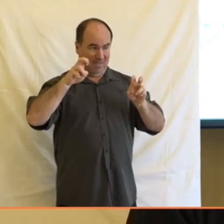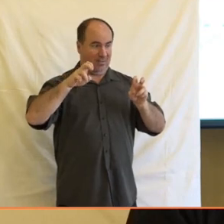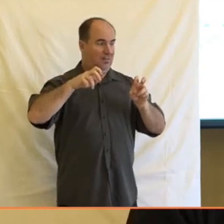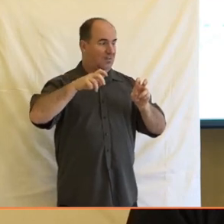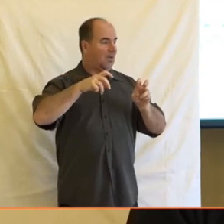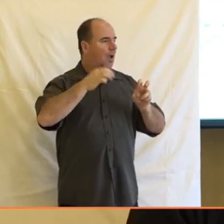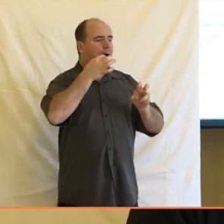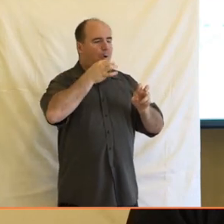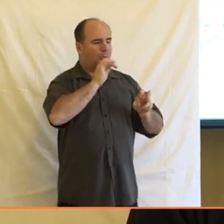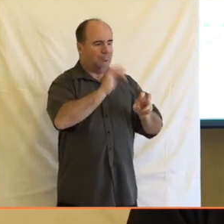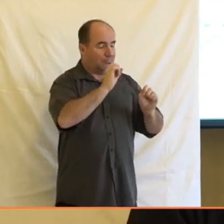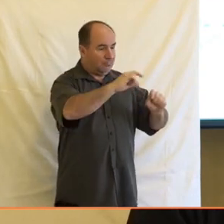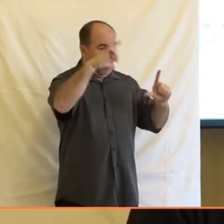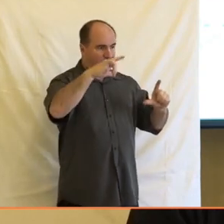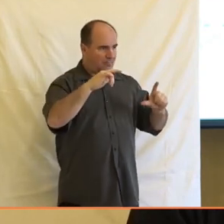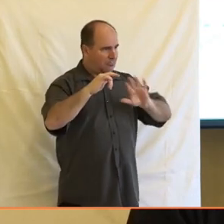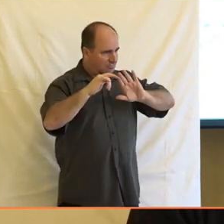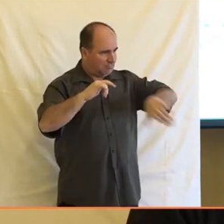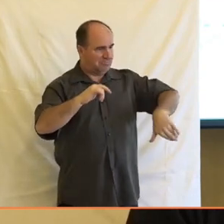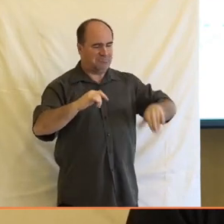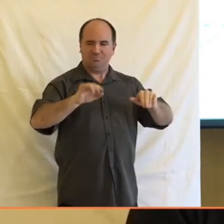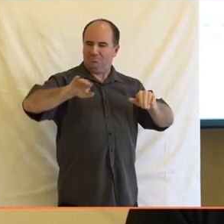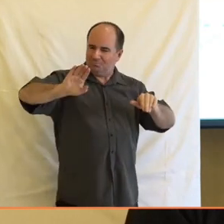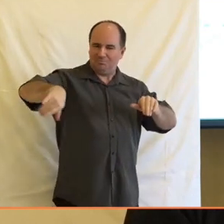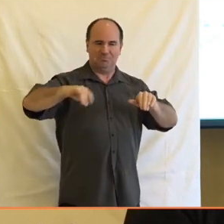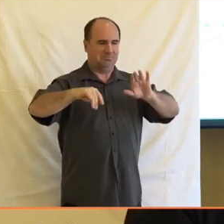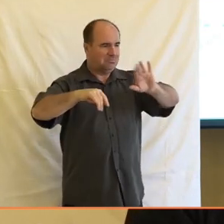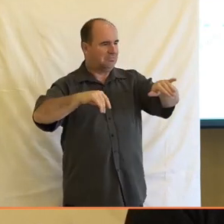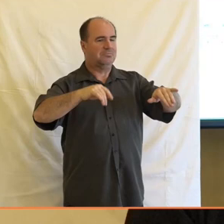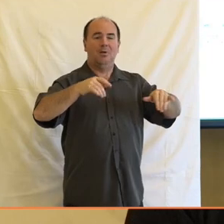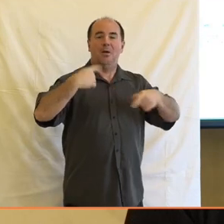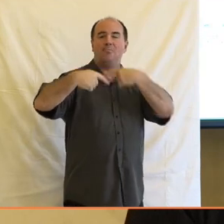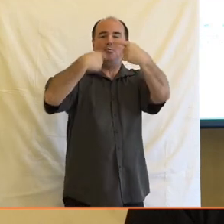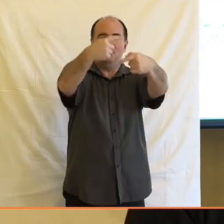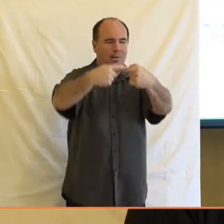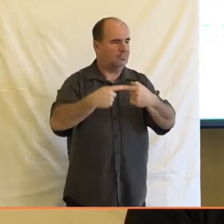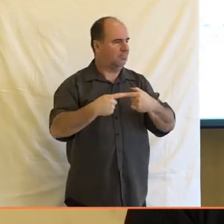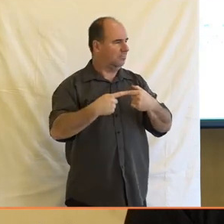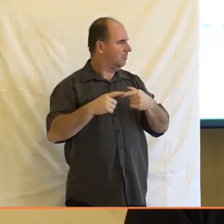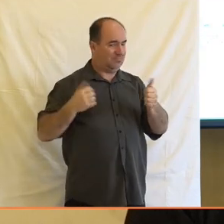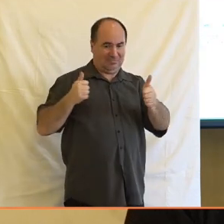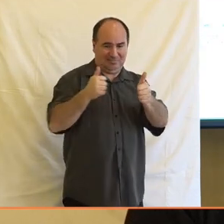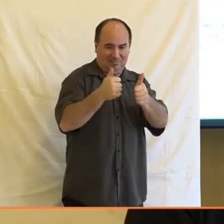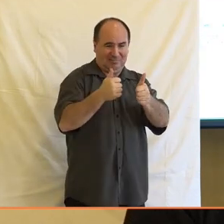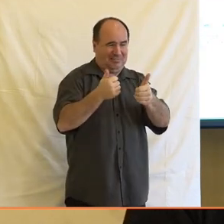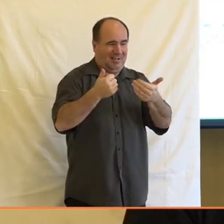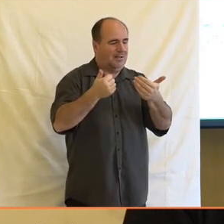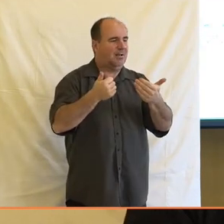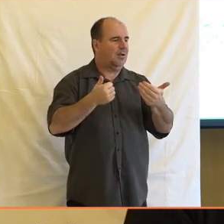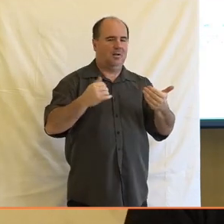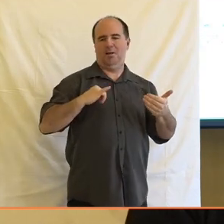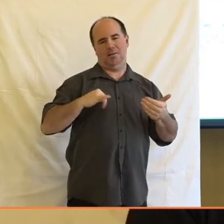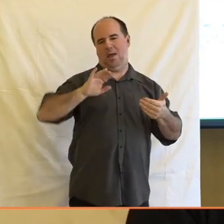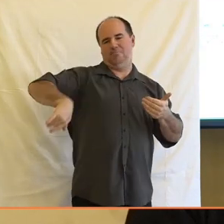nějakém období, tak prostě mě budou vlastně frekvenčně dostihávat méně. To znamená to, jak budu